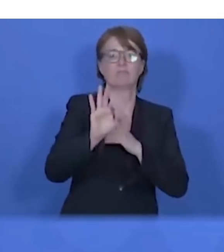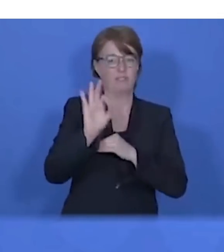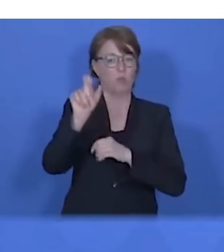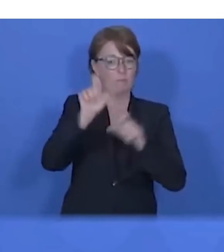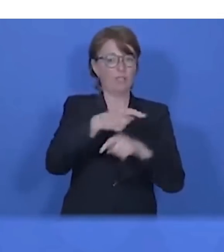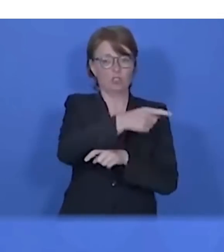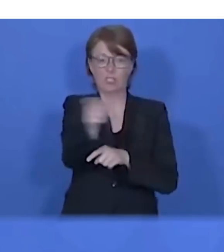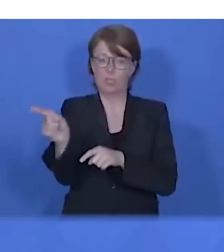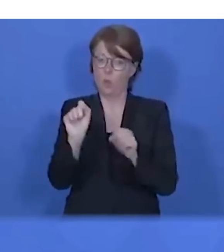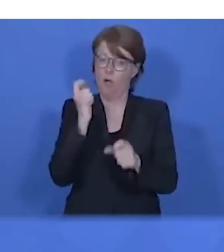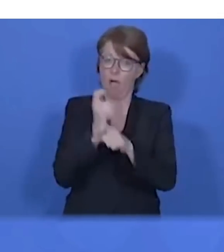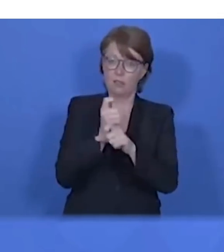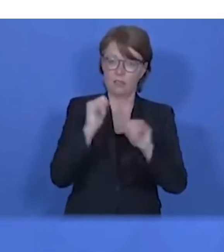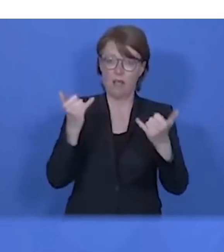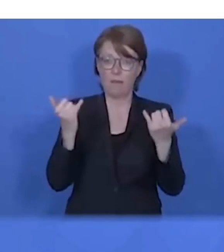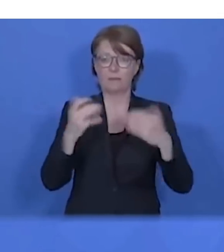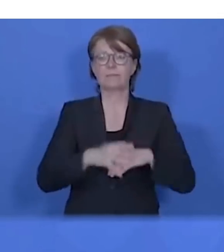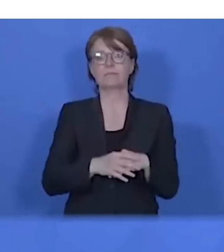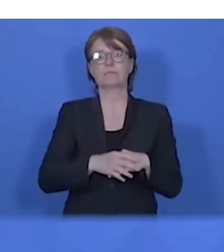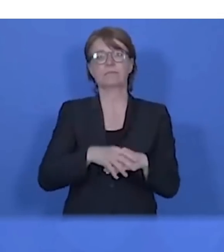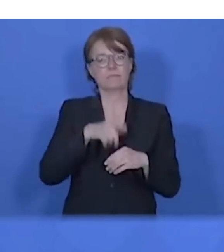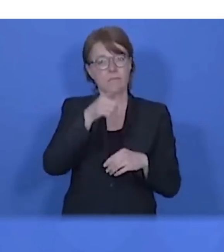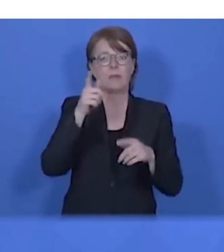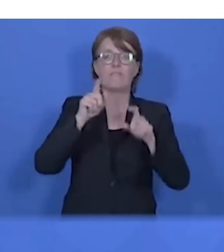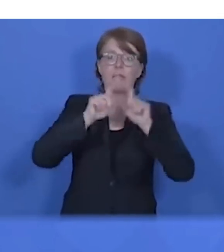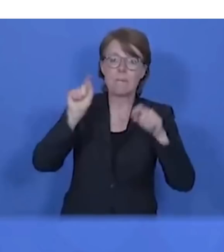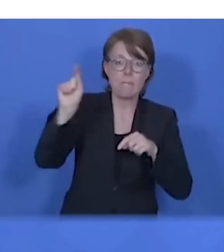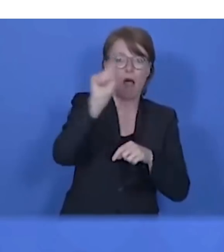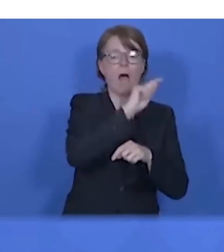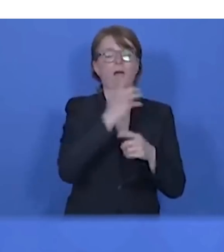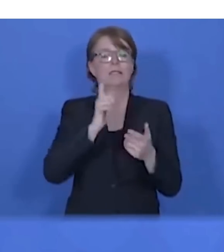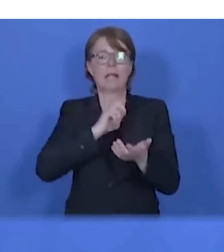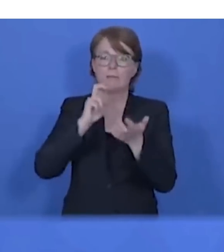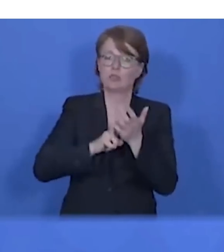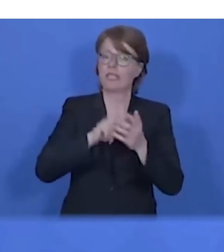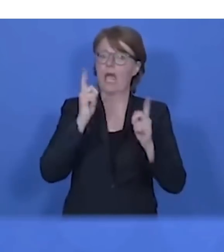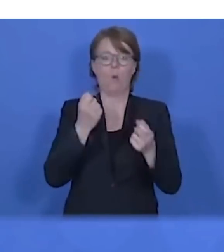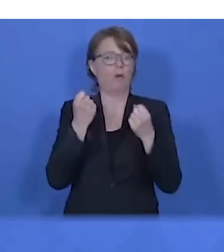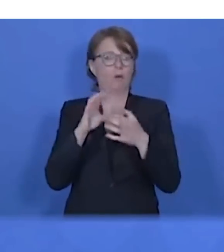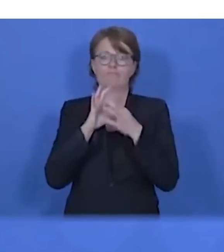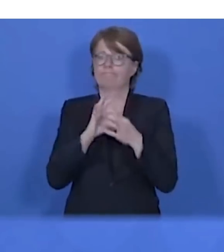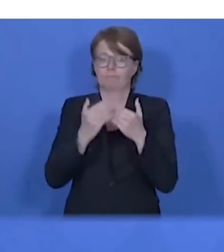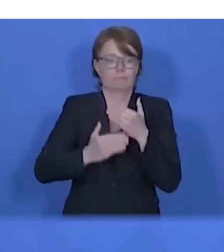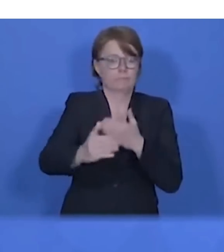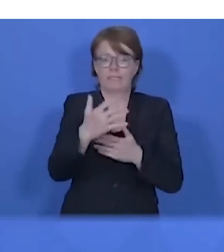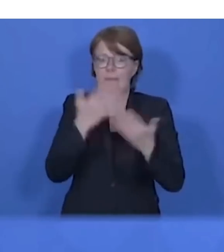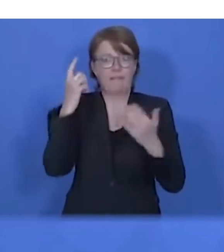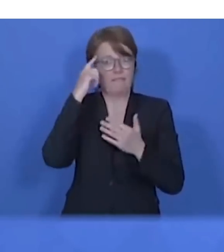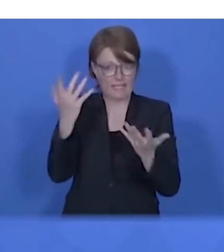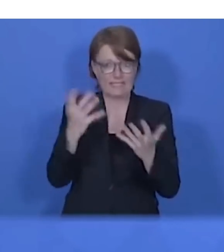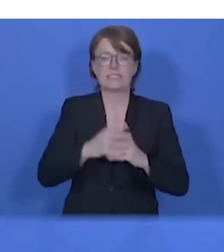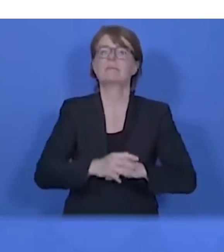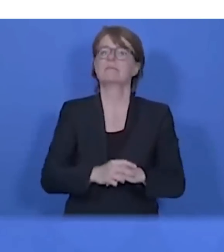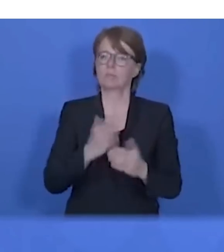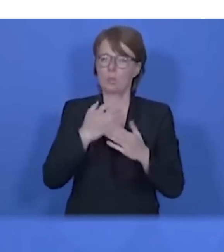Härten für Beschäftigte, für Inhaber von Unternehmen, für Selbstständige und viele andere verbunden. Und deshalb